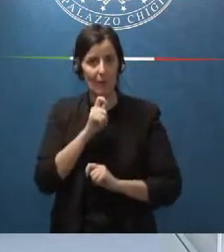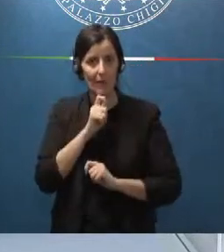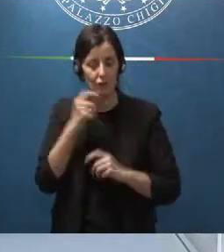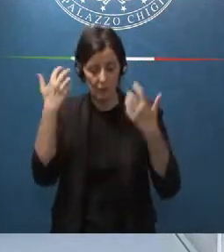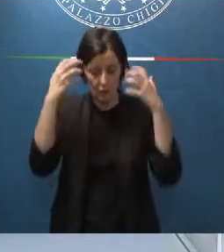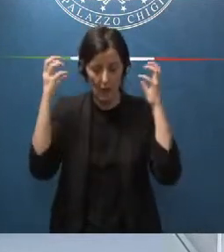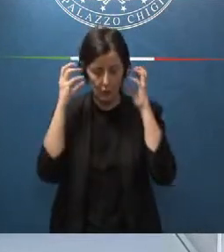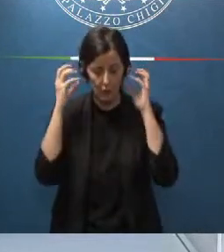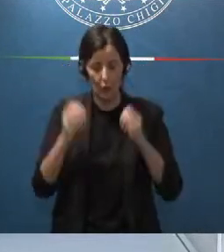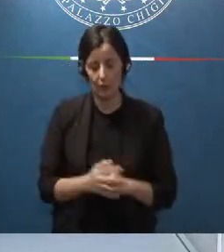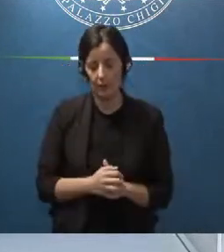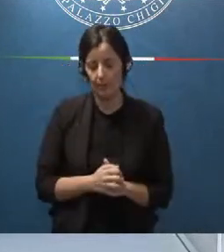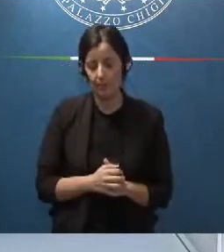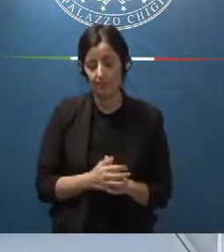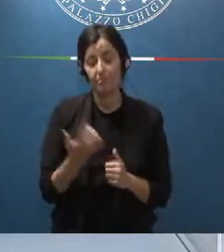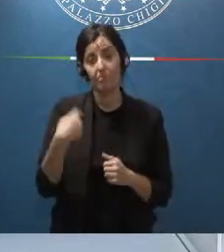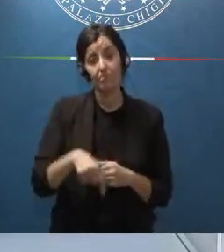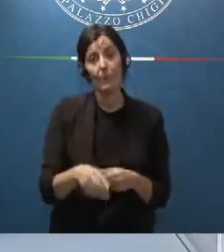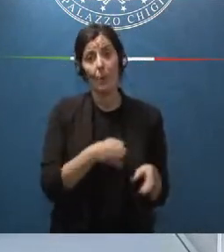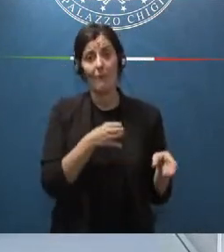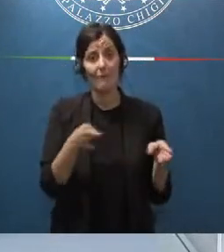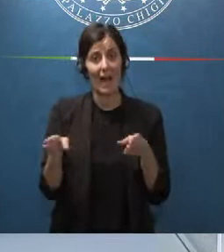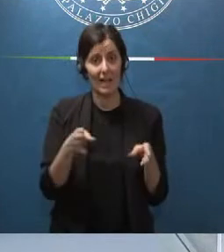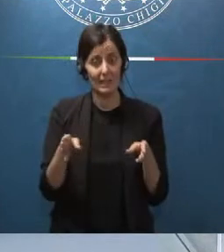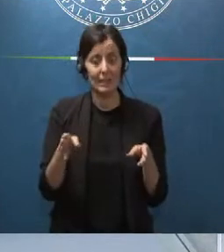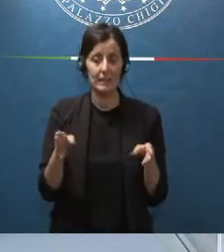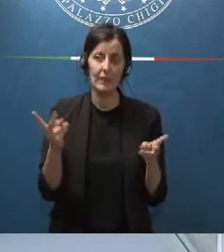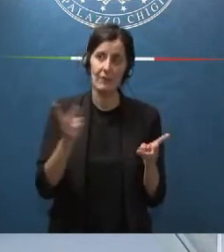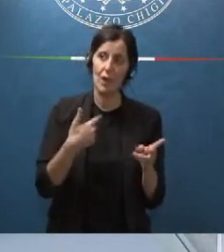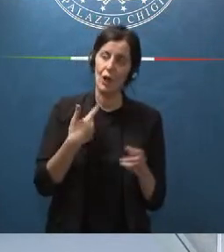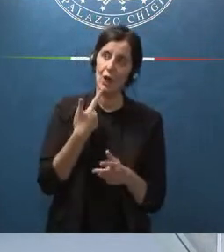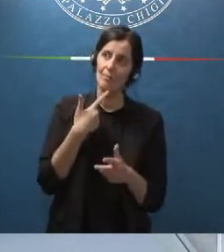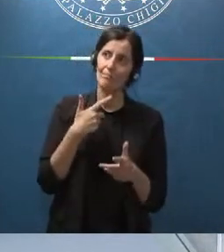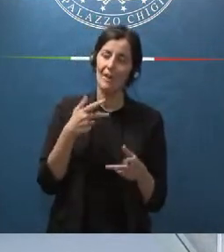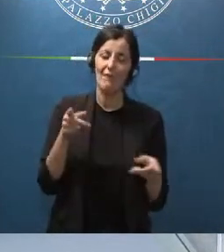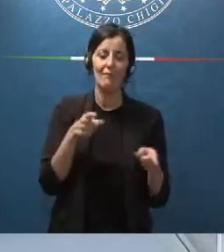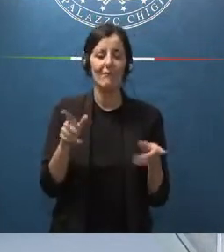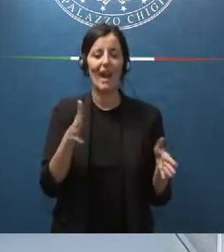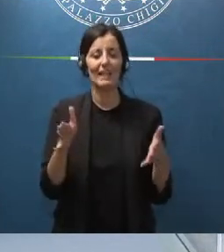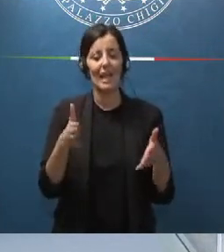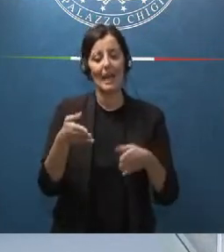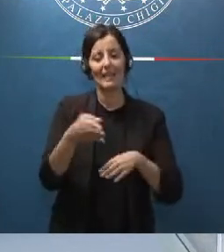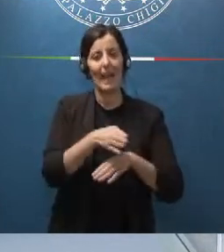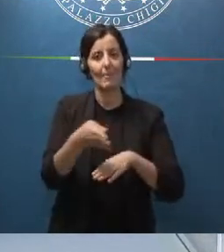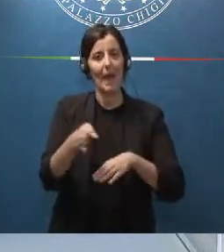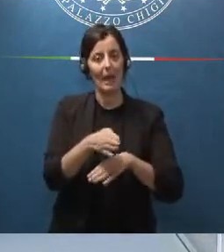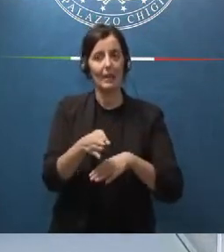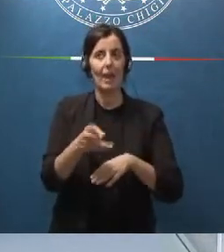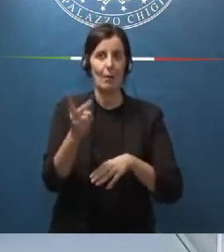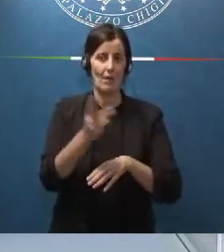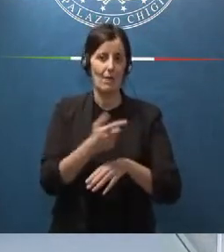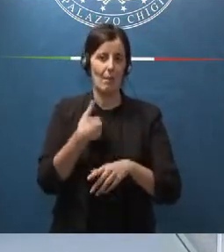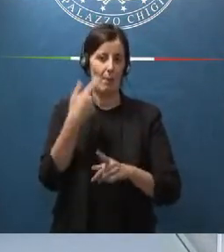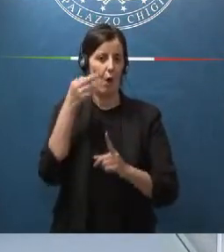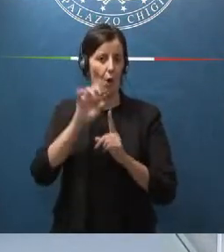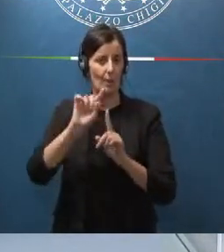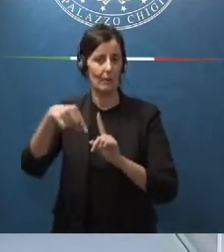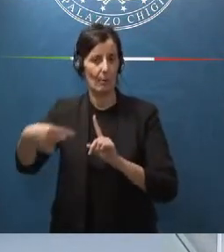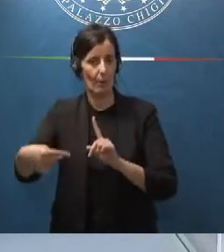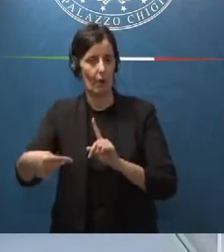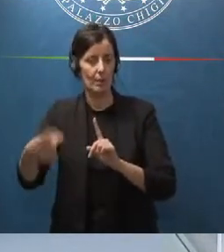fase ecco io potrei chiamarla intermedia questo sarà uno dei nostri prossimi obiettivi